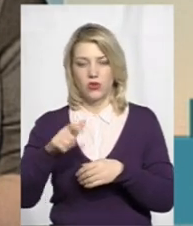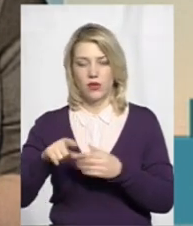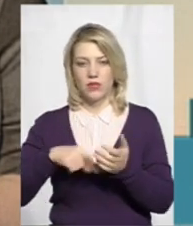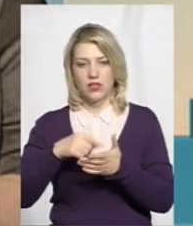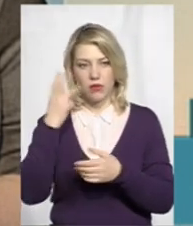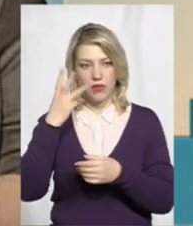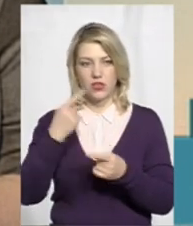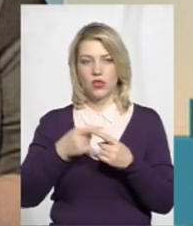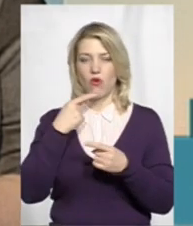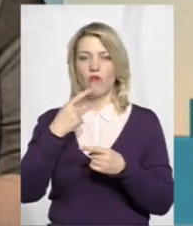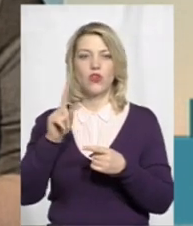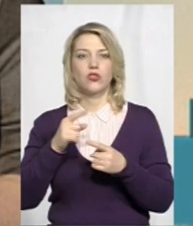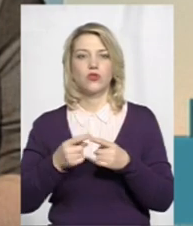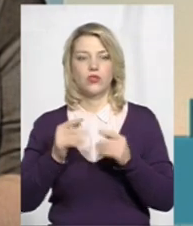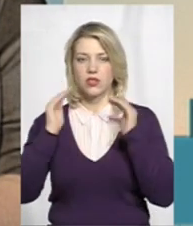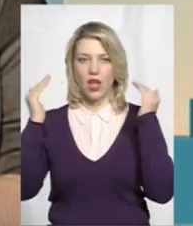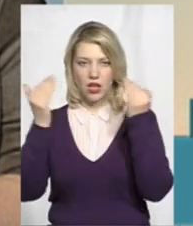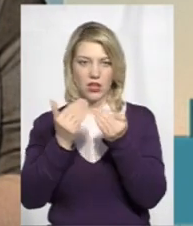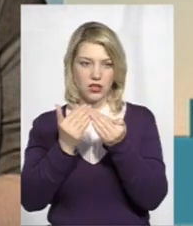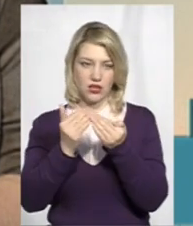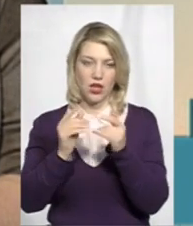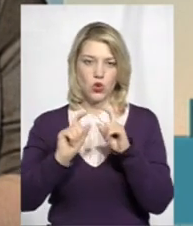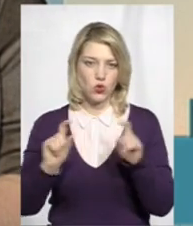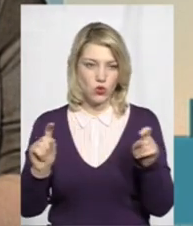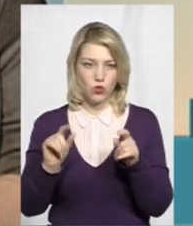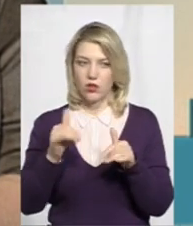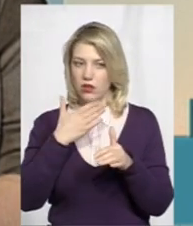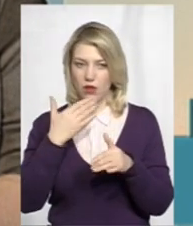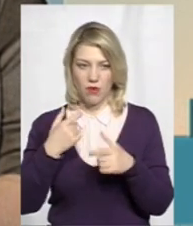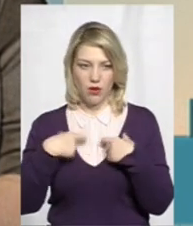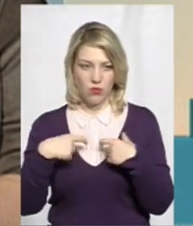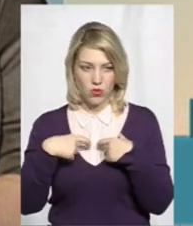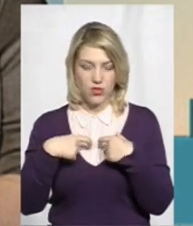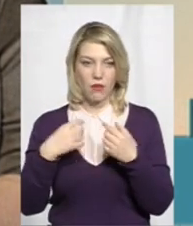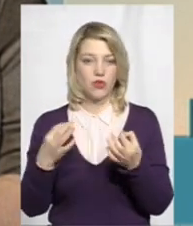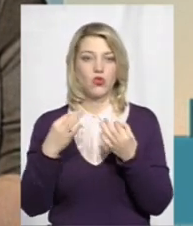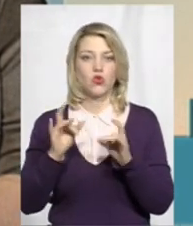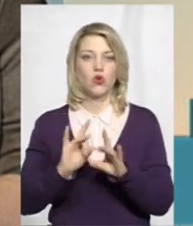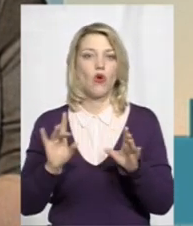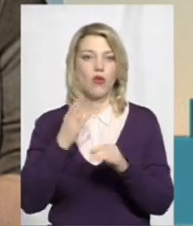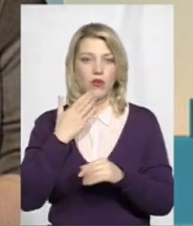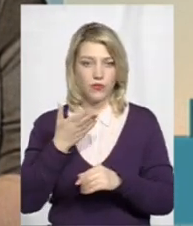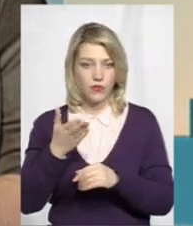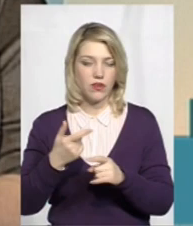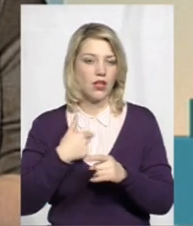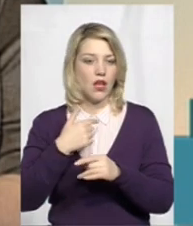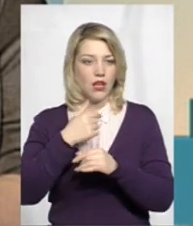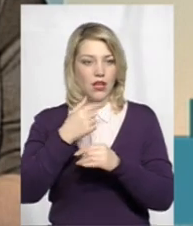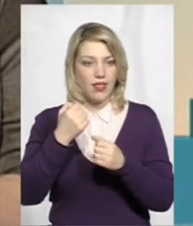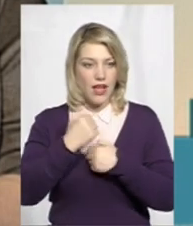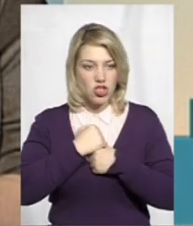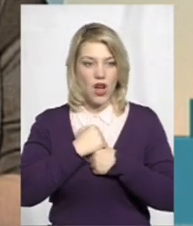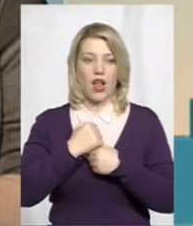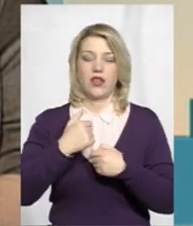говорити про те, що це просто закрита структура і вона не має про себе нічого надавати. На жаль, я не